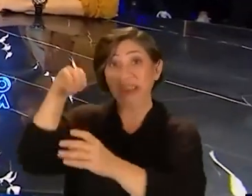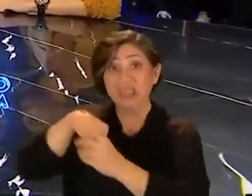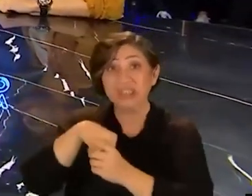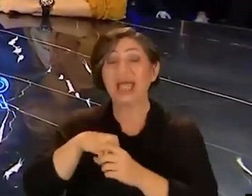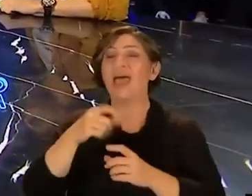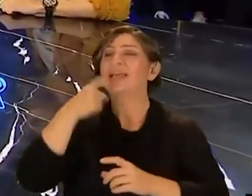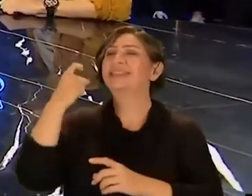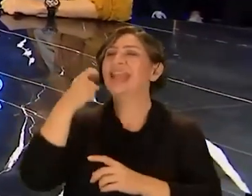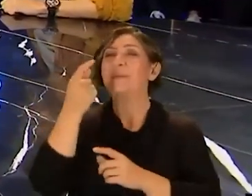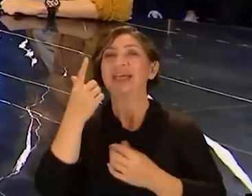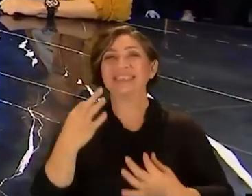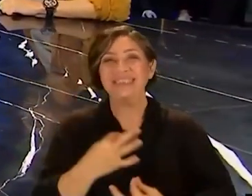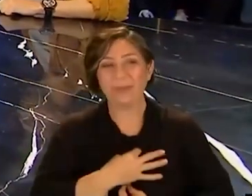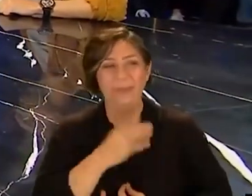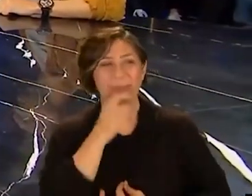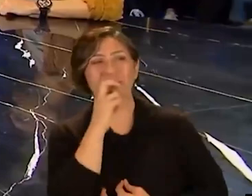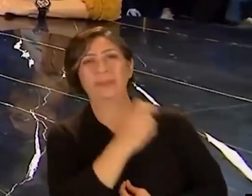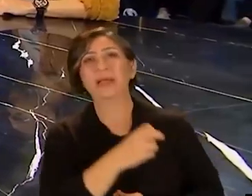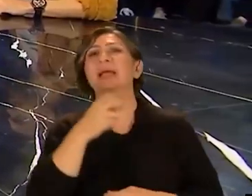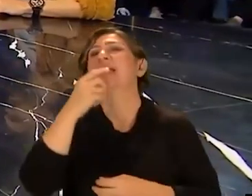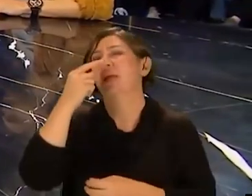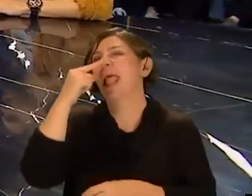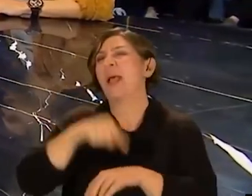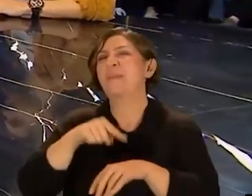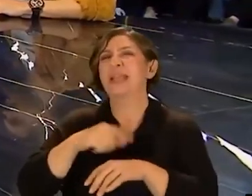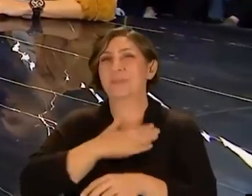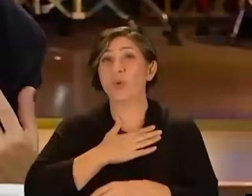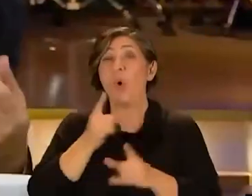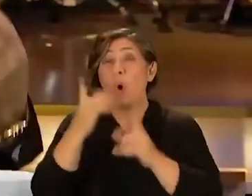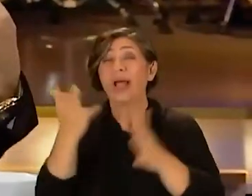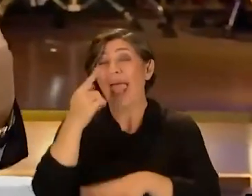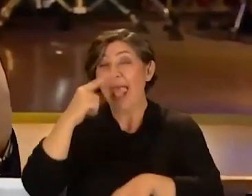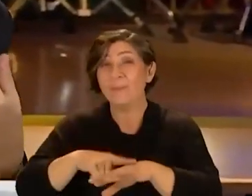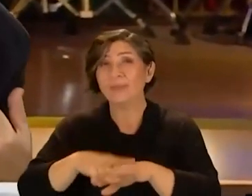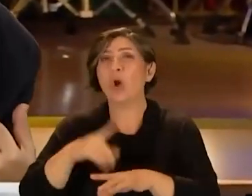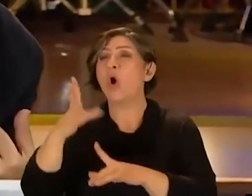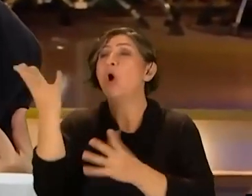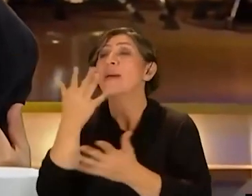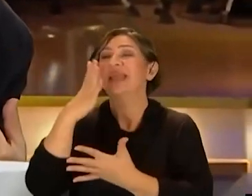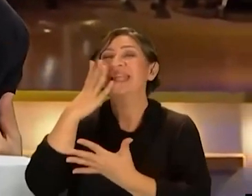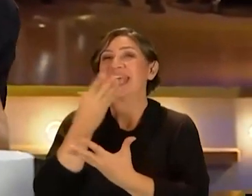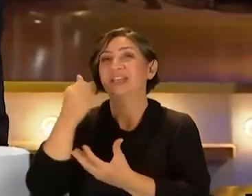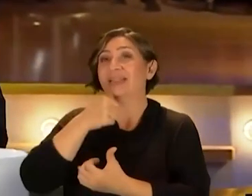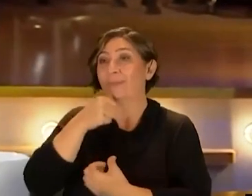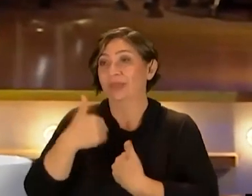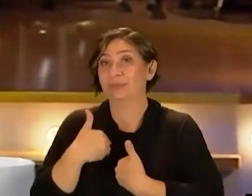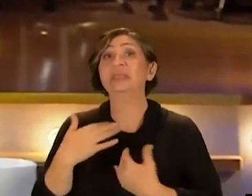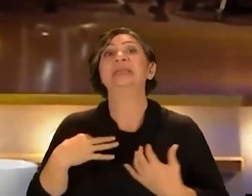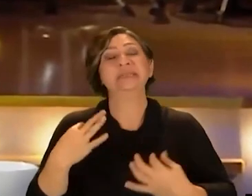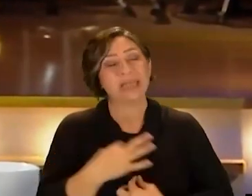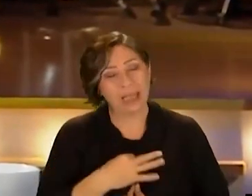tuttuğundan Eskilere de biraz saygı tükürdüklerinden çok eminim Ve bununla o kadar eminim ki Evet Çünkü öyle bir genç adamdım